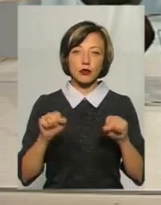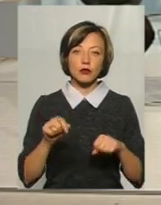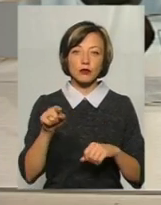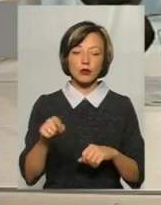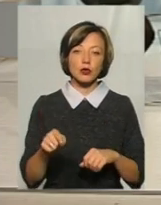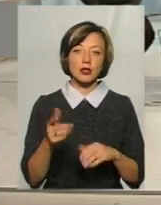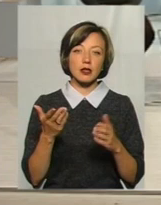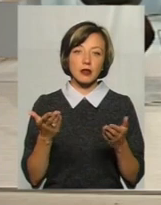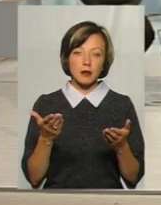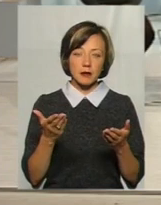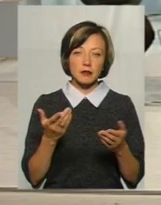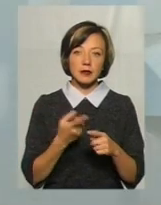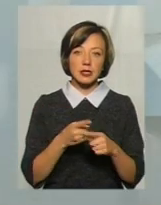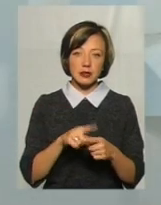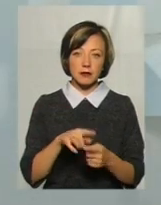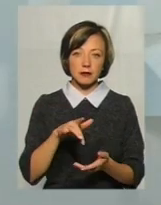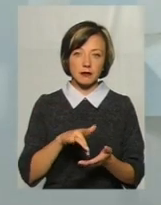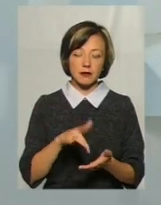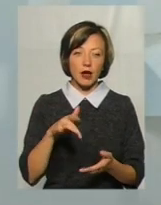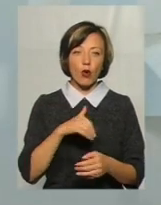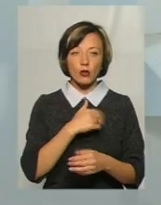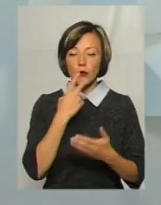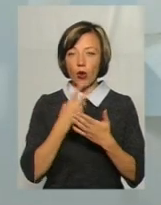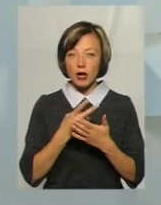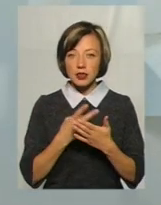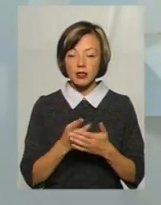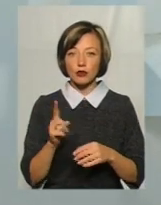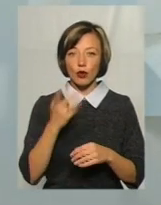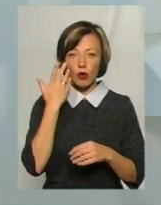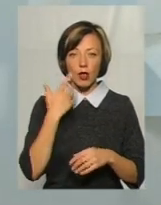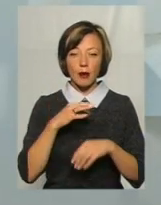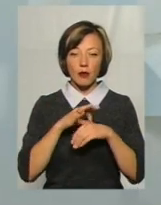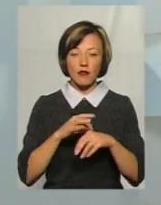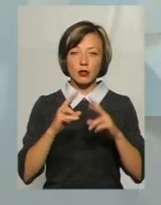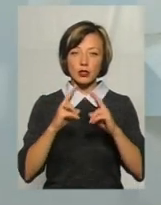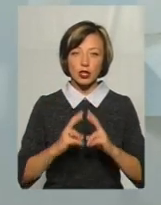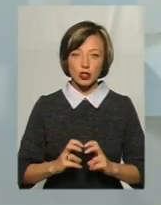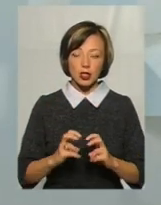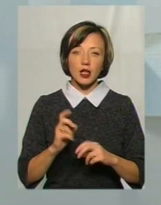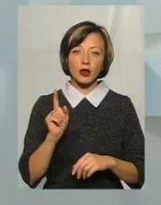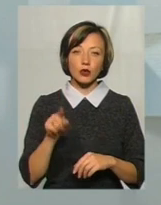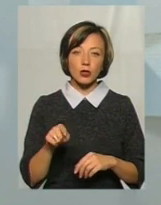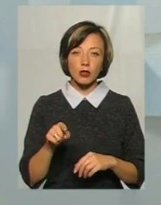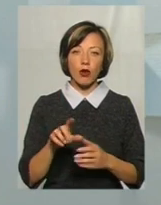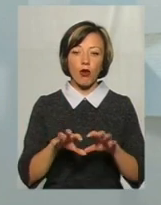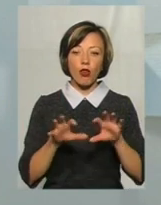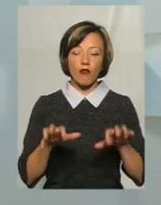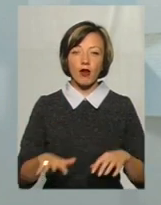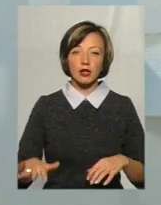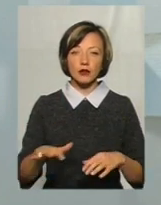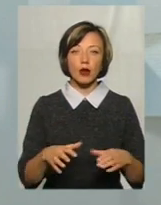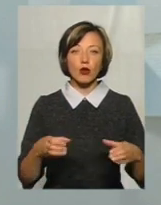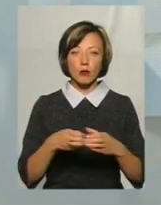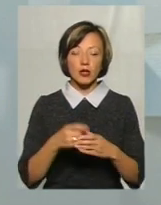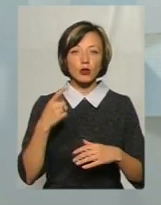там тим. Так, ось саме це ми хочемо показати, що коли проведено аналітичне дослідження, голова територіальної